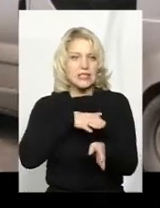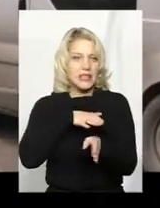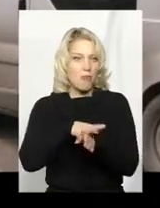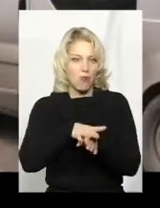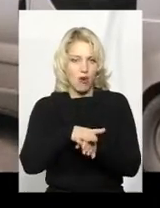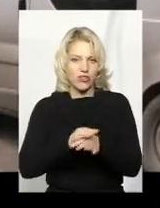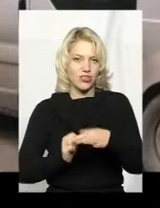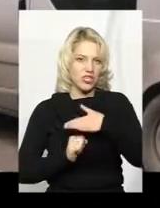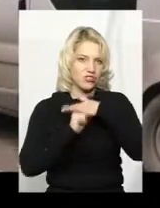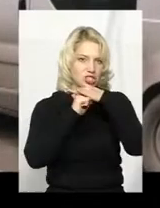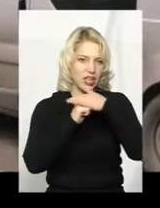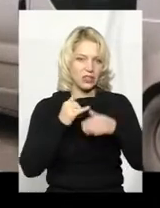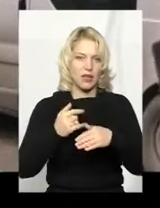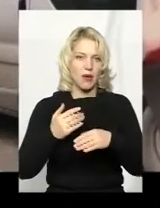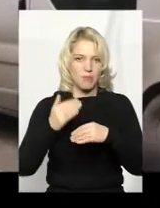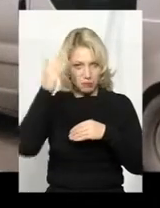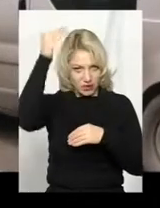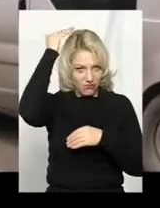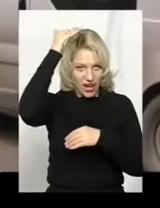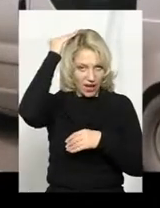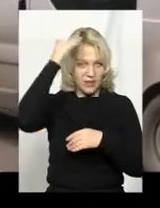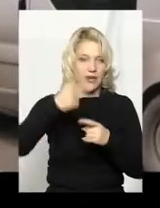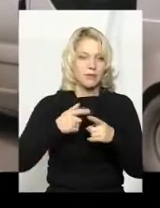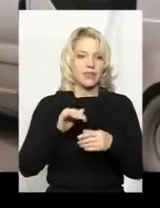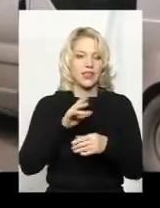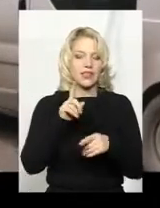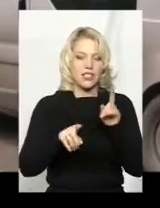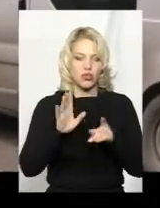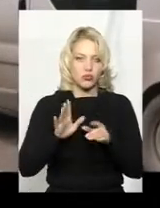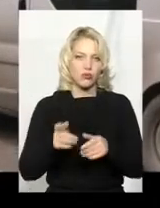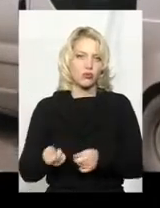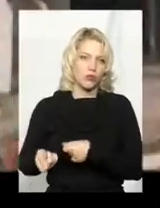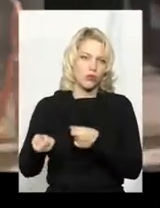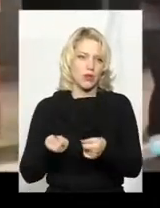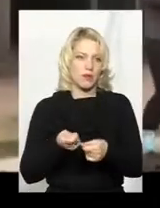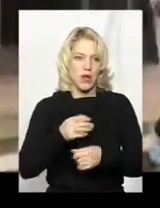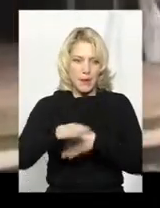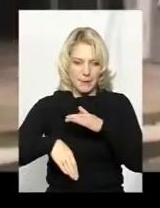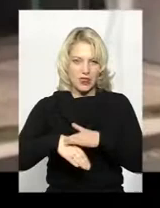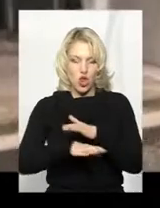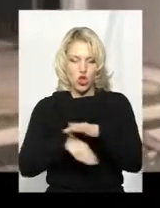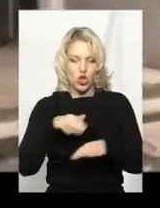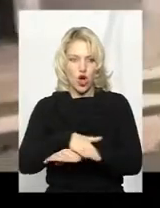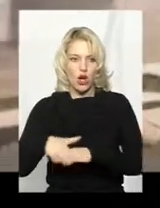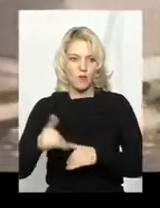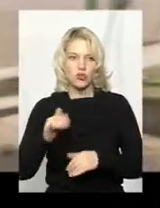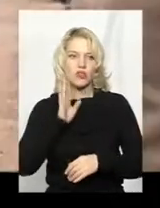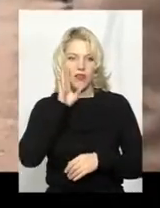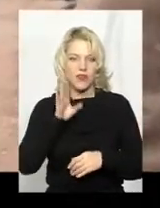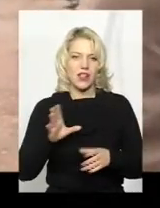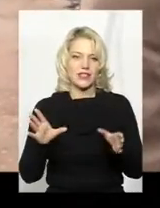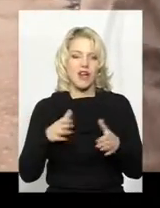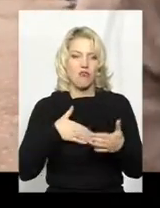вщент, аж під самий верх, навіть дещо буде їхати під ногами. Сьогодні вранці волонтери разом з